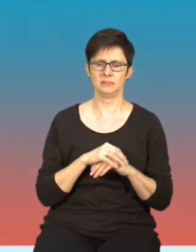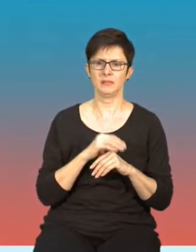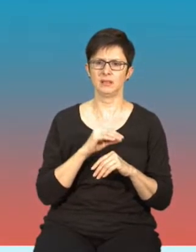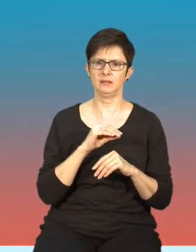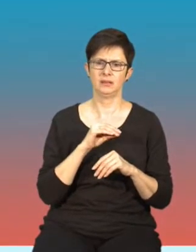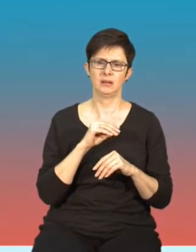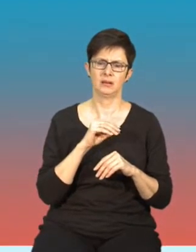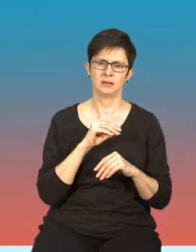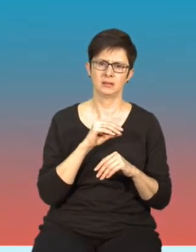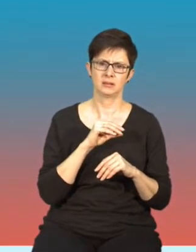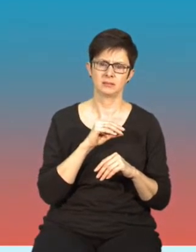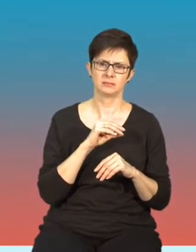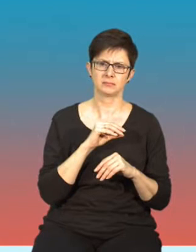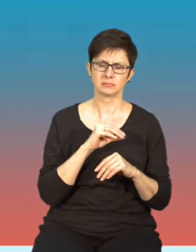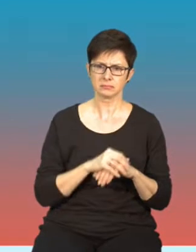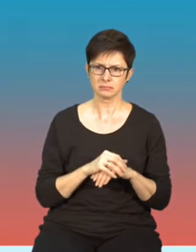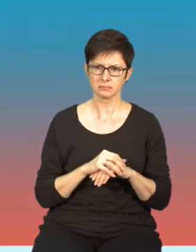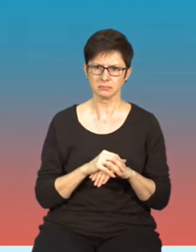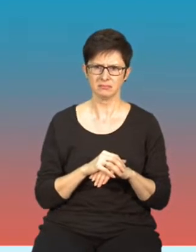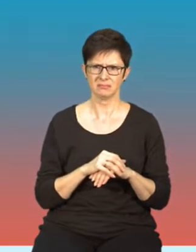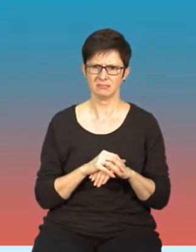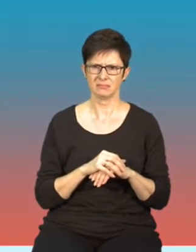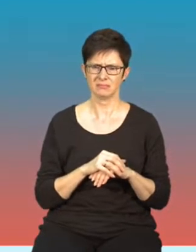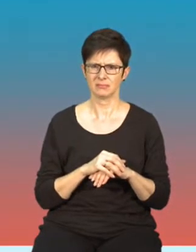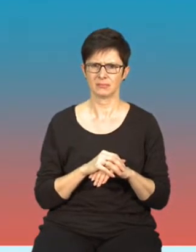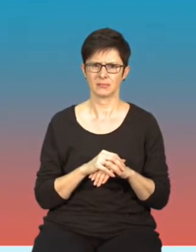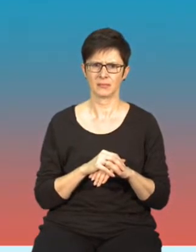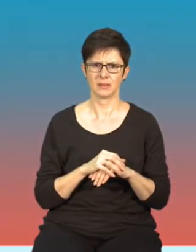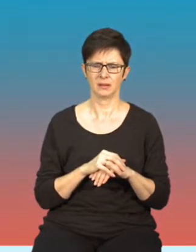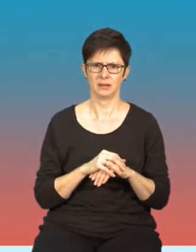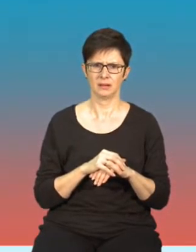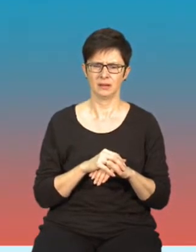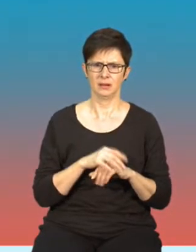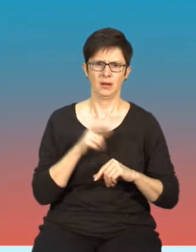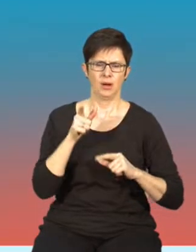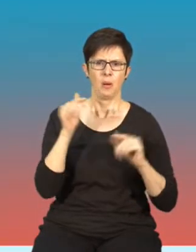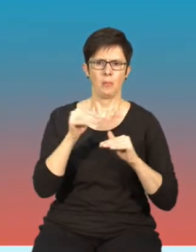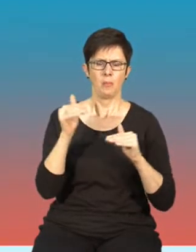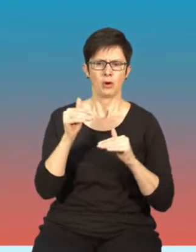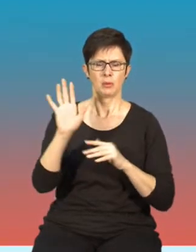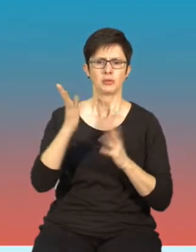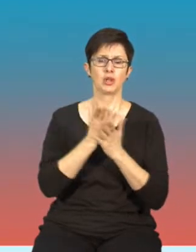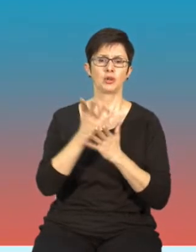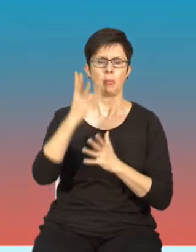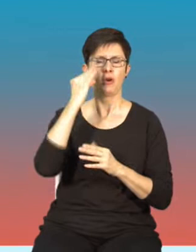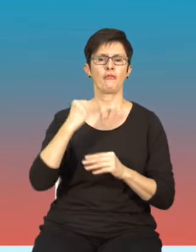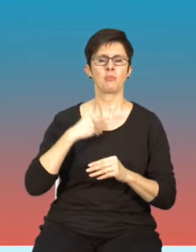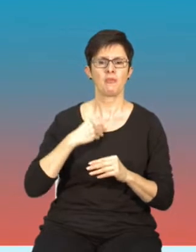mógłby rozliczyć firmy czy też zostałby poinformowany o efekcie swoich działań.